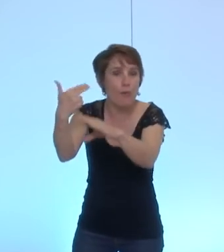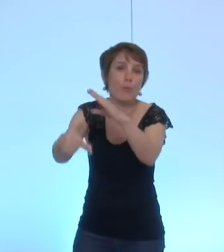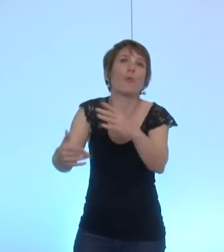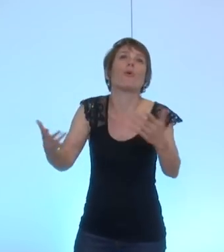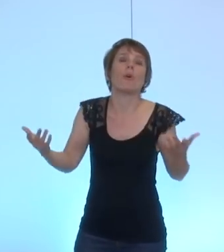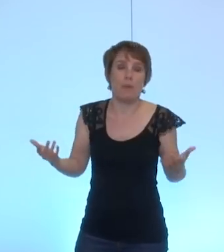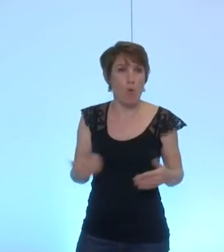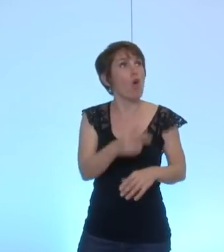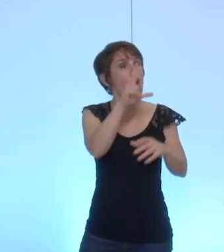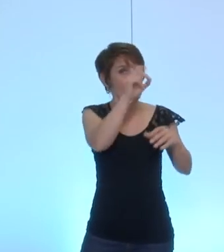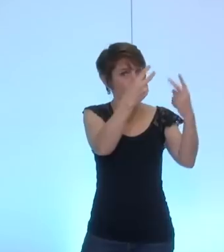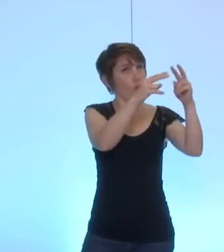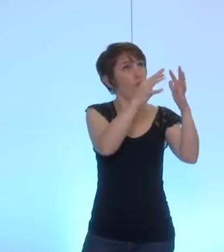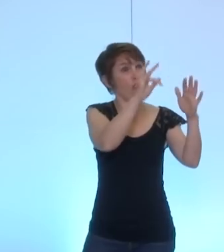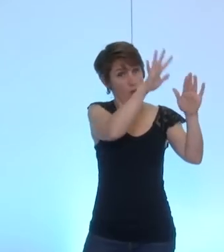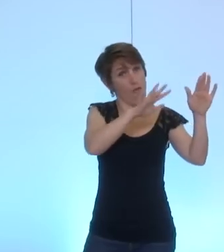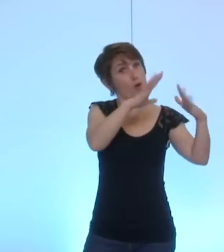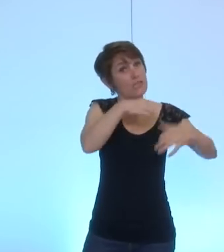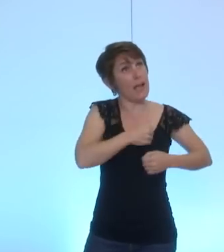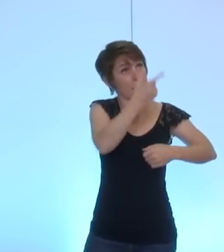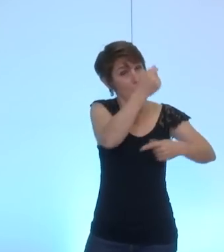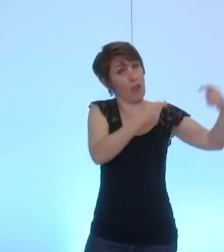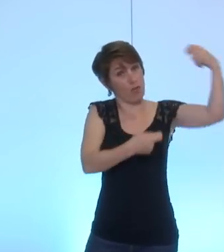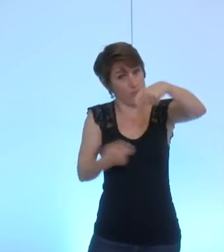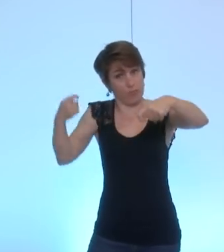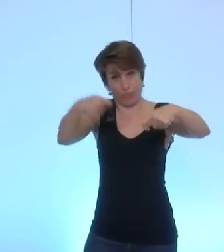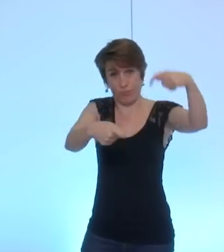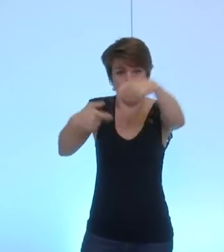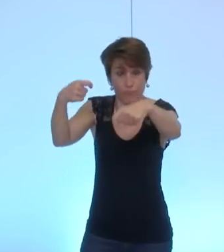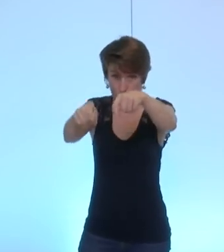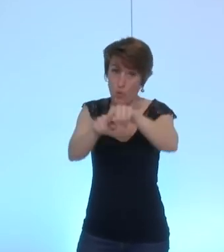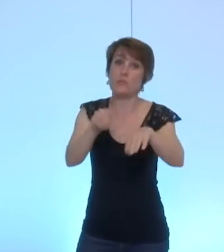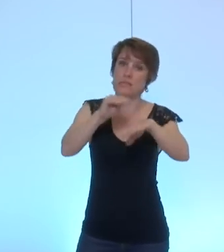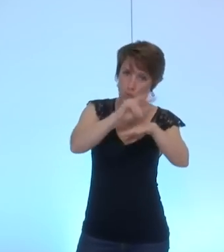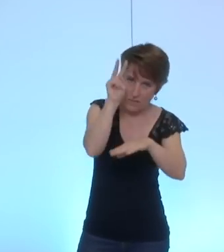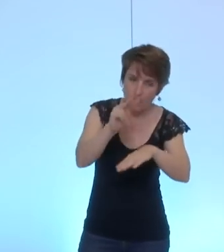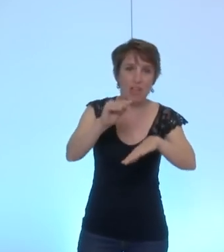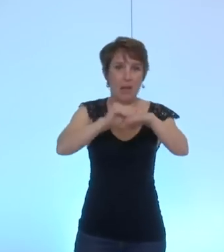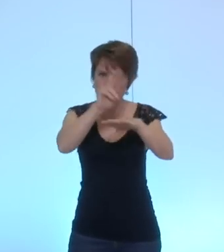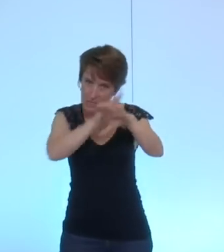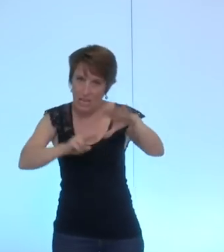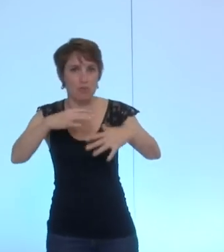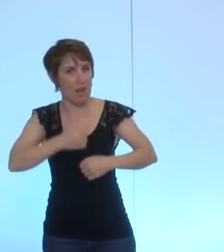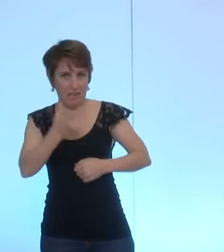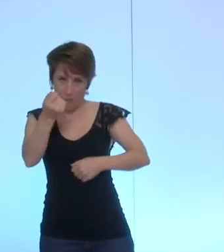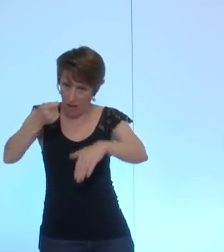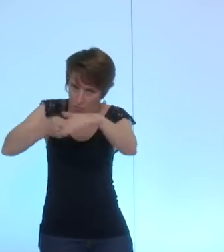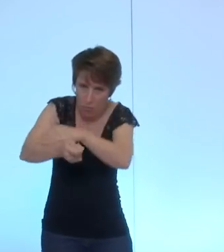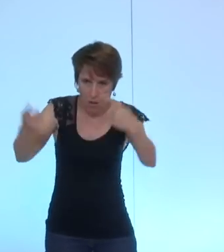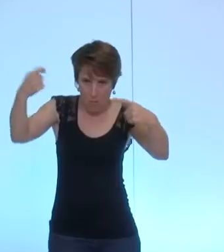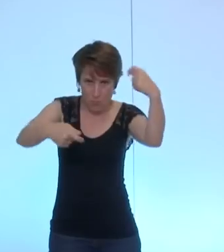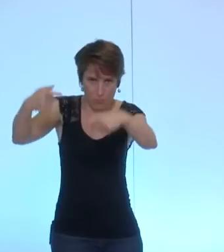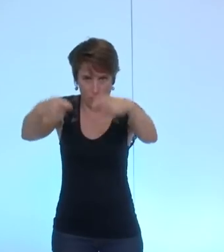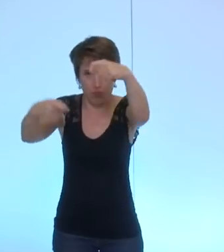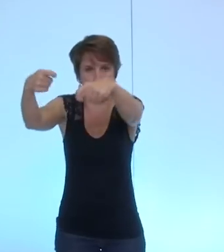abondé ce fonds des conseils généraux des conseils régionaux cette aide sera versée et mutualisée